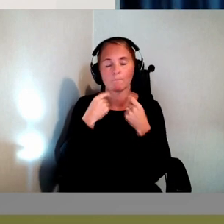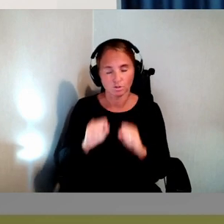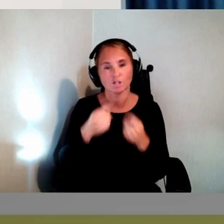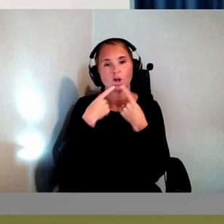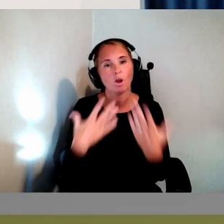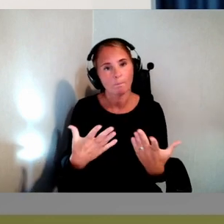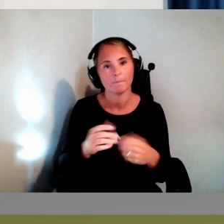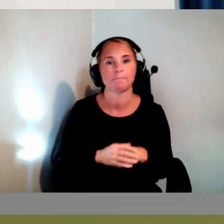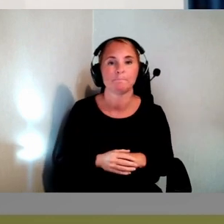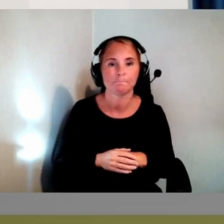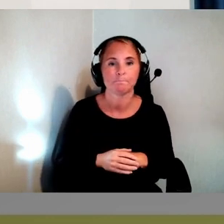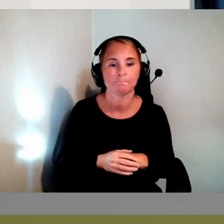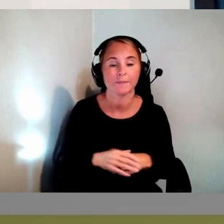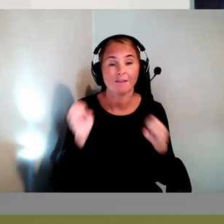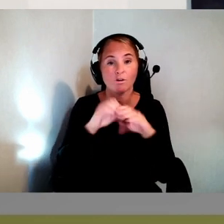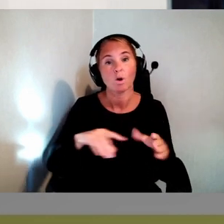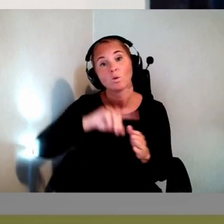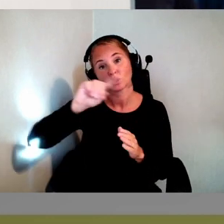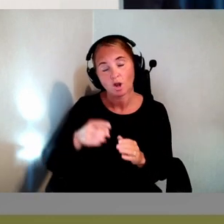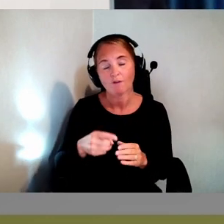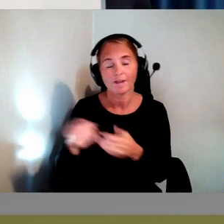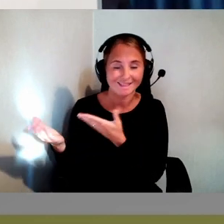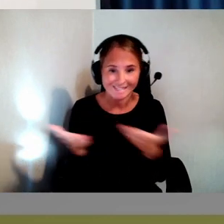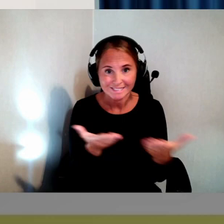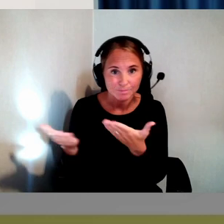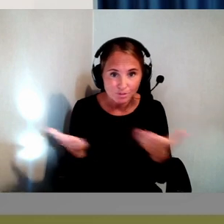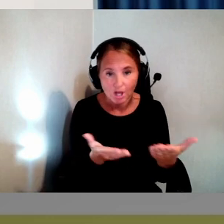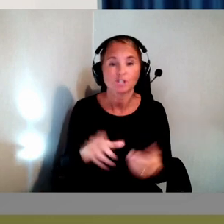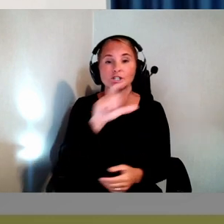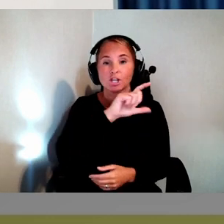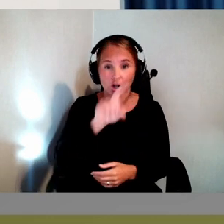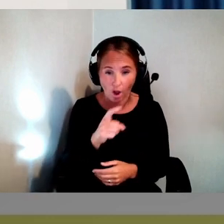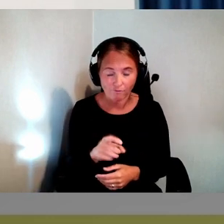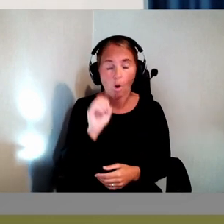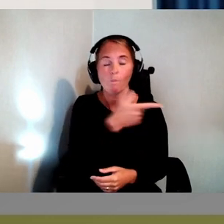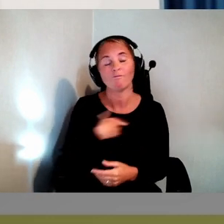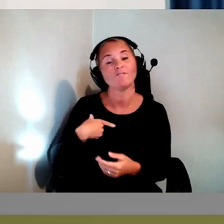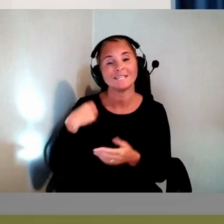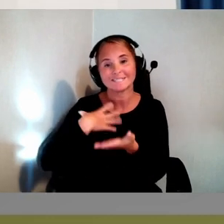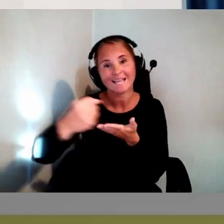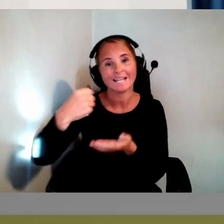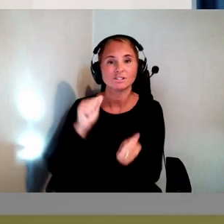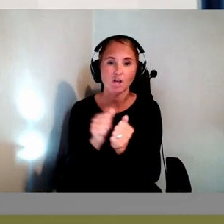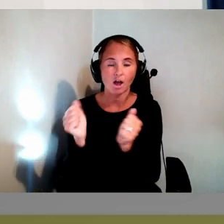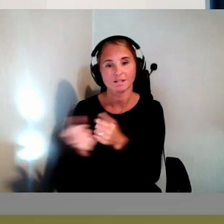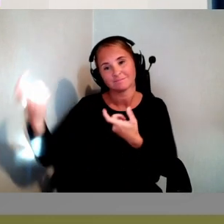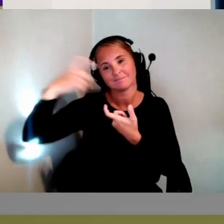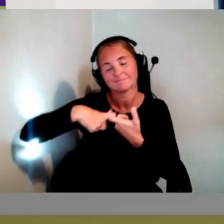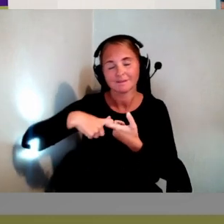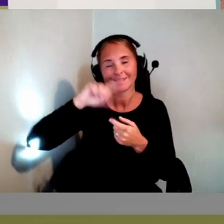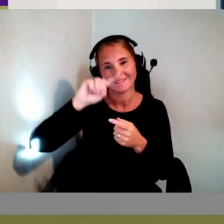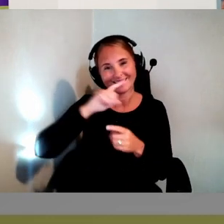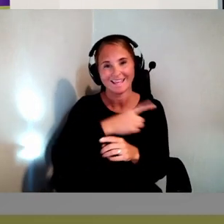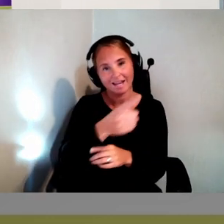Okej, det var informationskrav. Distributörskrav. Ja det där, om det är så att vi säljer saker som omfattas av direktivet. Och det gäller